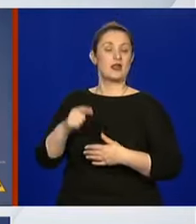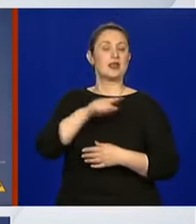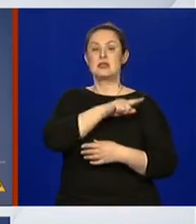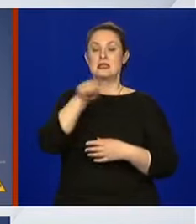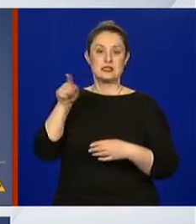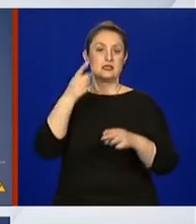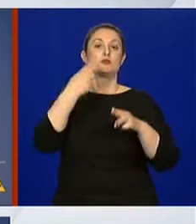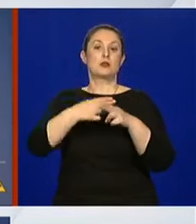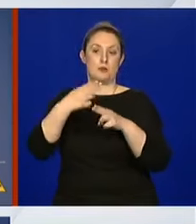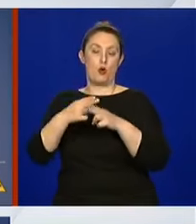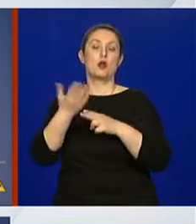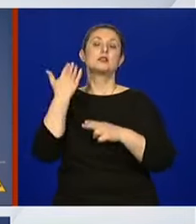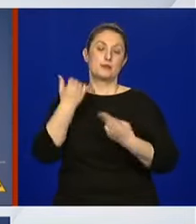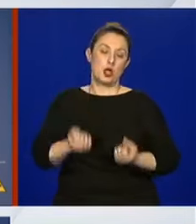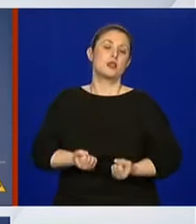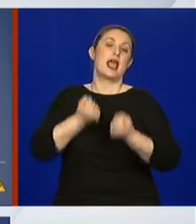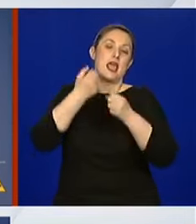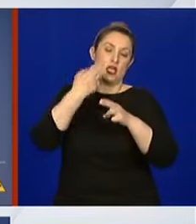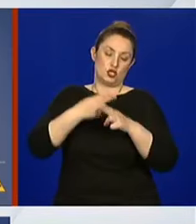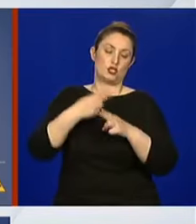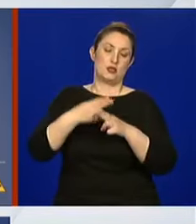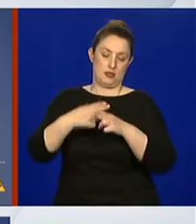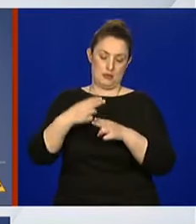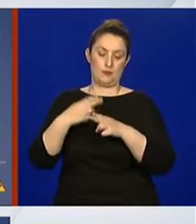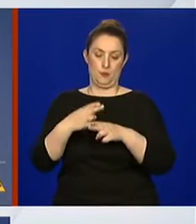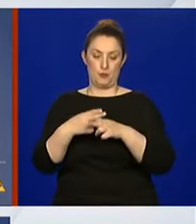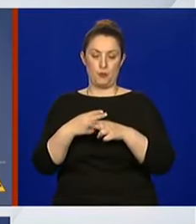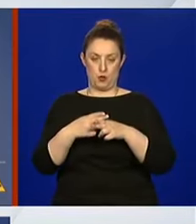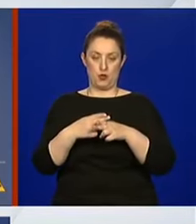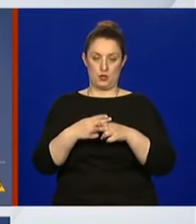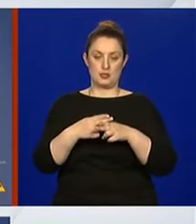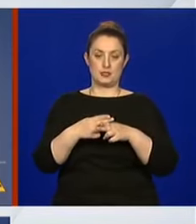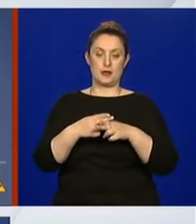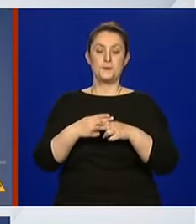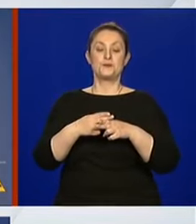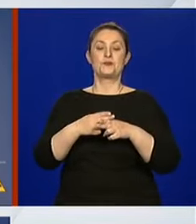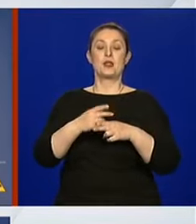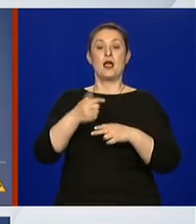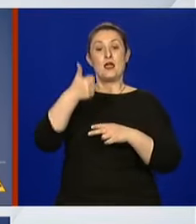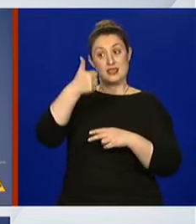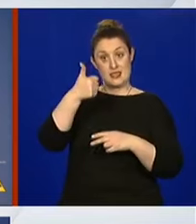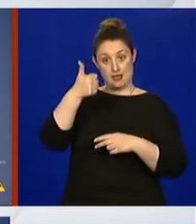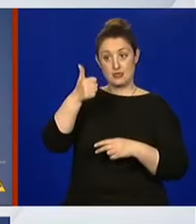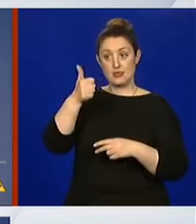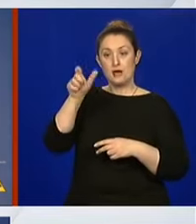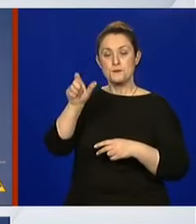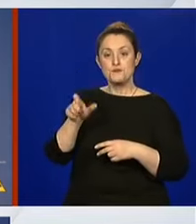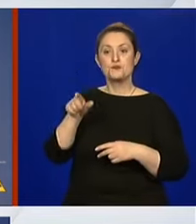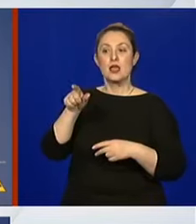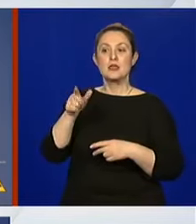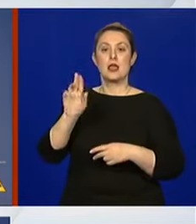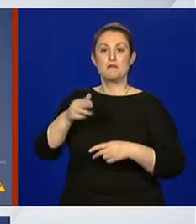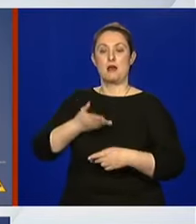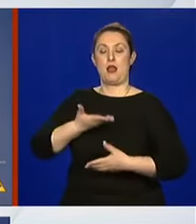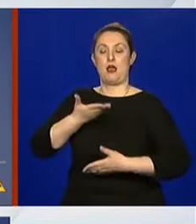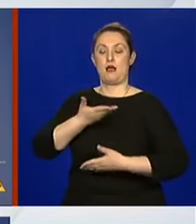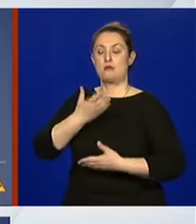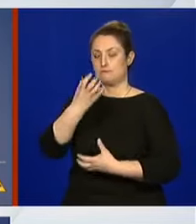teških bolesti i kroničkih patoloških stanja, s time da je jedna osoba bila na respiratoru.